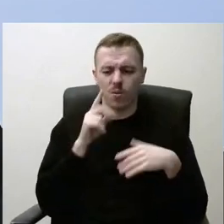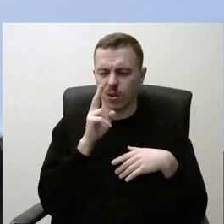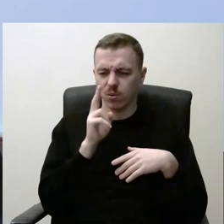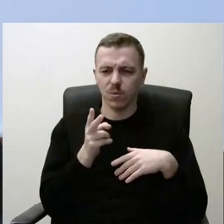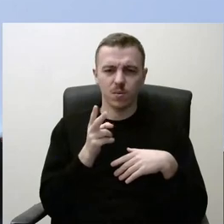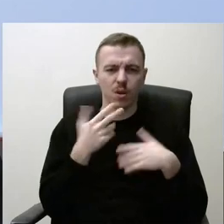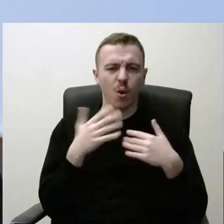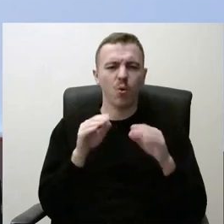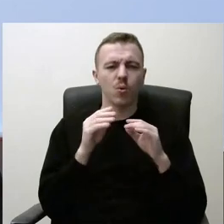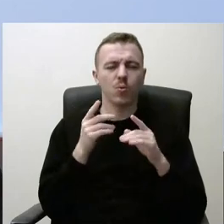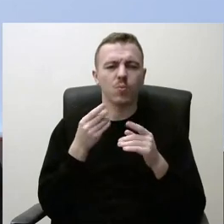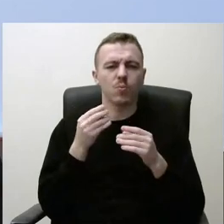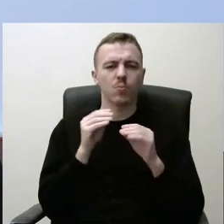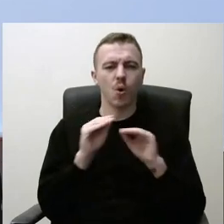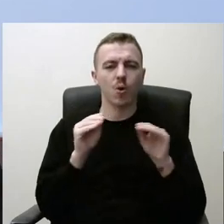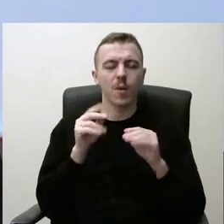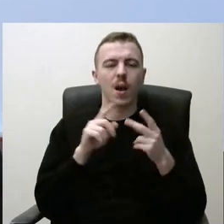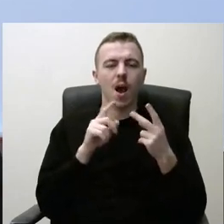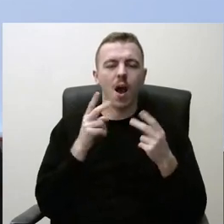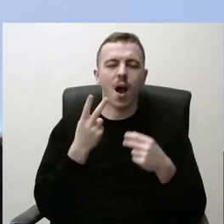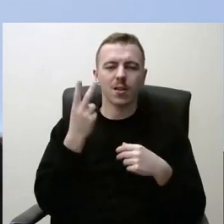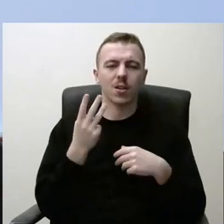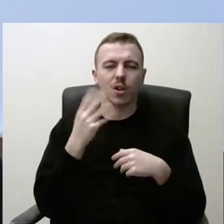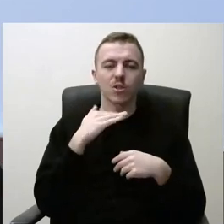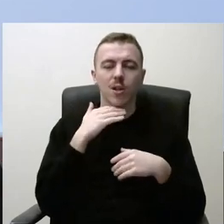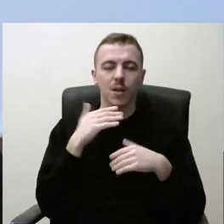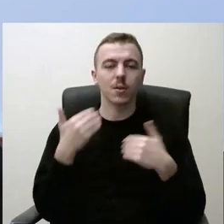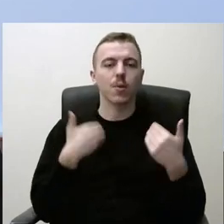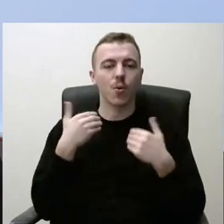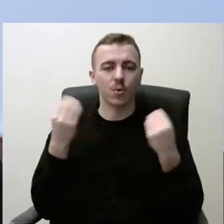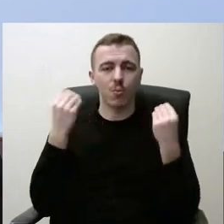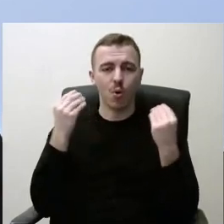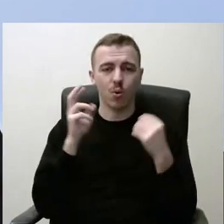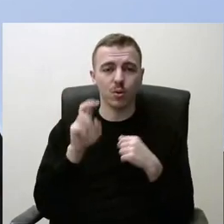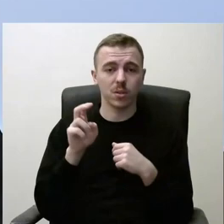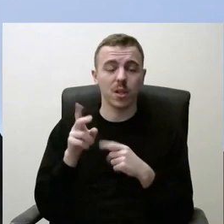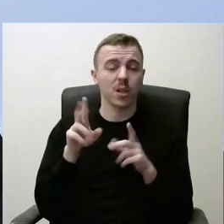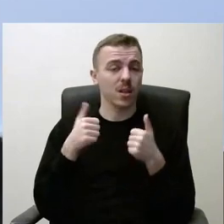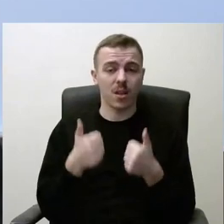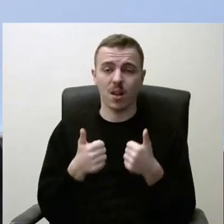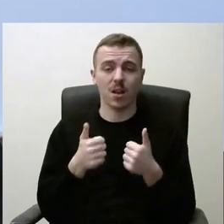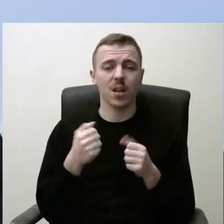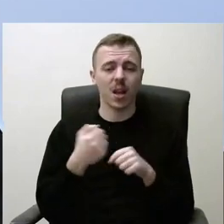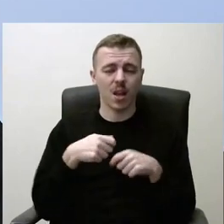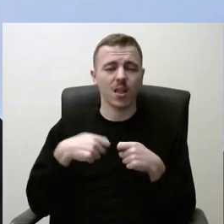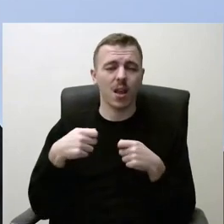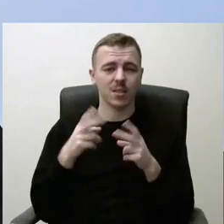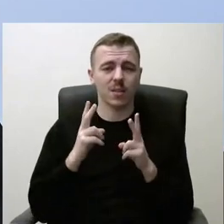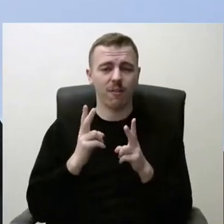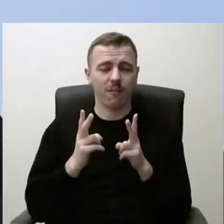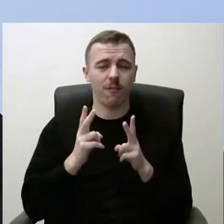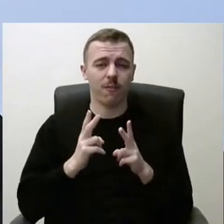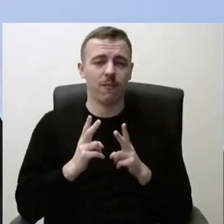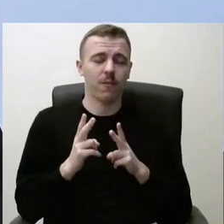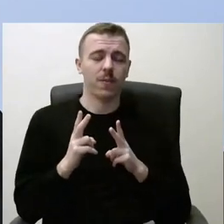metų mokoma antru trečių klasių vaikai mokosi plaukti. Tai yra irgi gerai, ir šitą reikia tęsti. Ir net gal